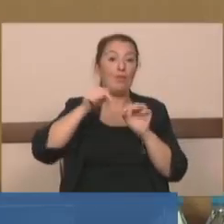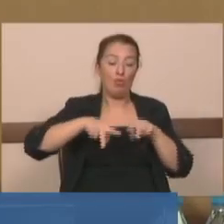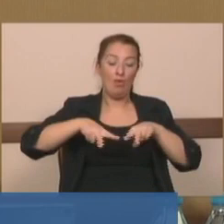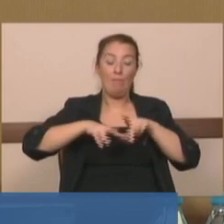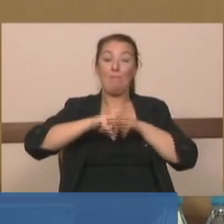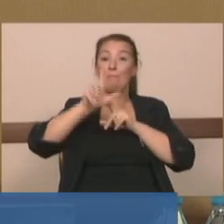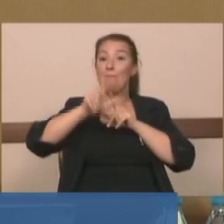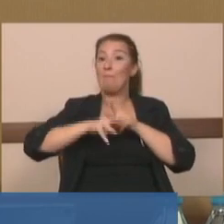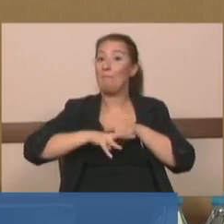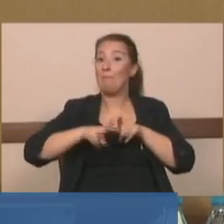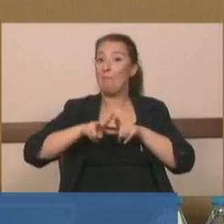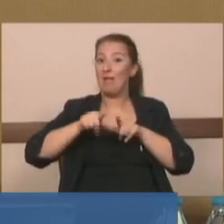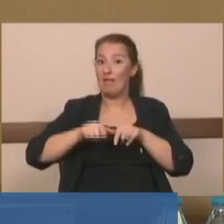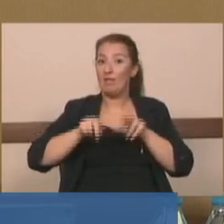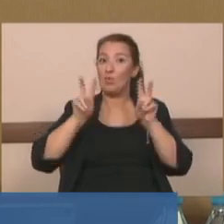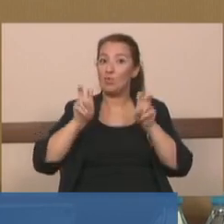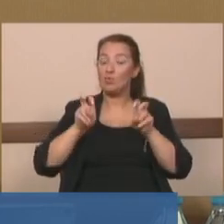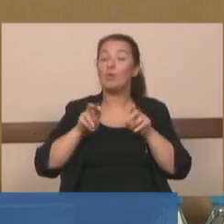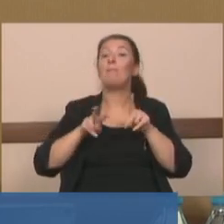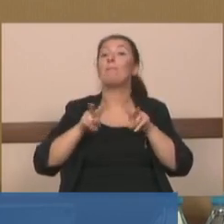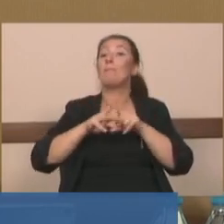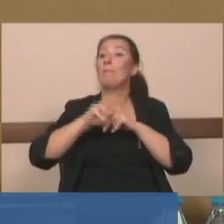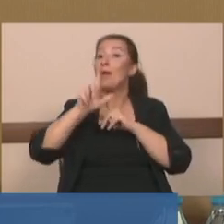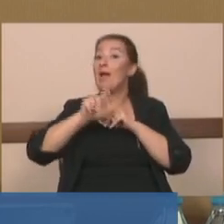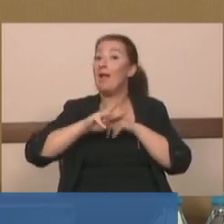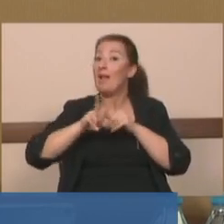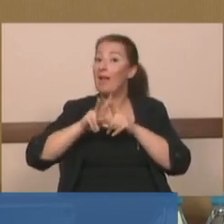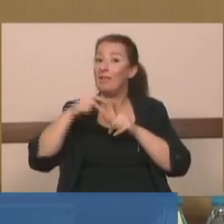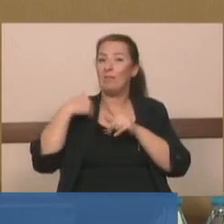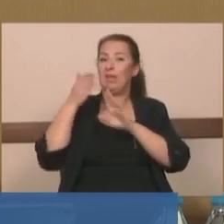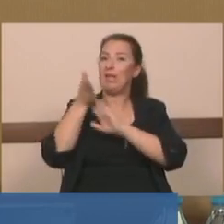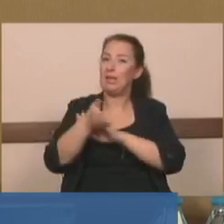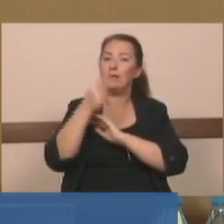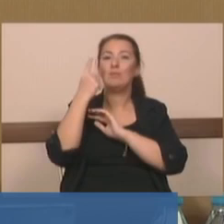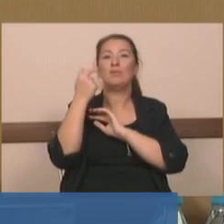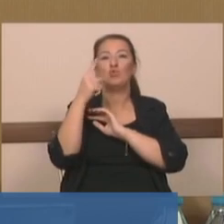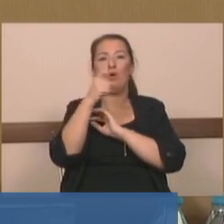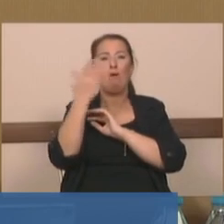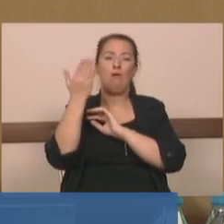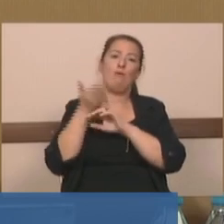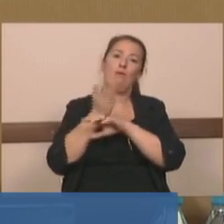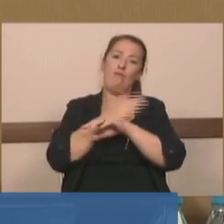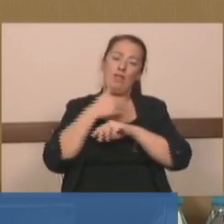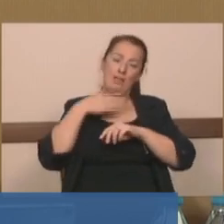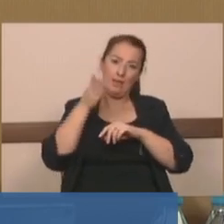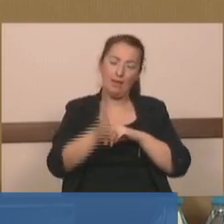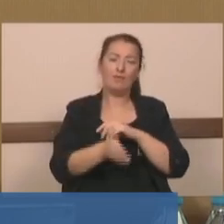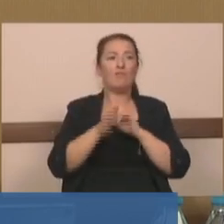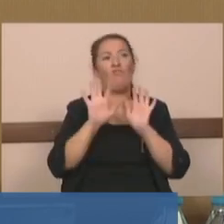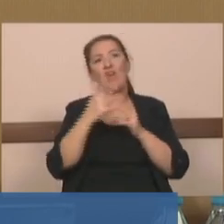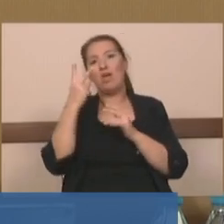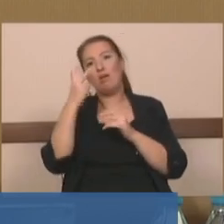yoktur. Arkadaşlar Melen'e ben gittim. Yaklaşık bir buçuk ay önce gittim Melen'e. Belki iki ay.